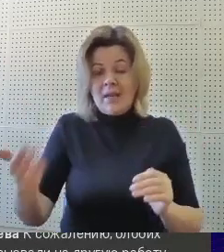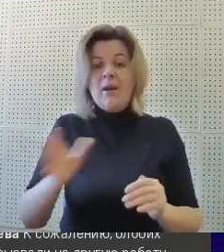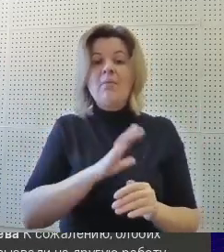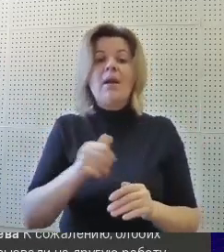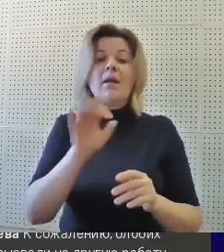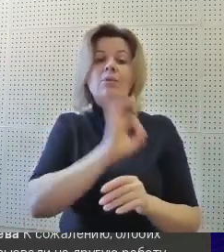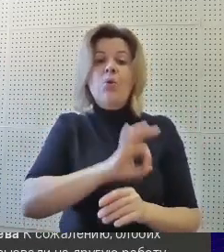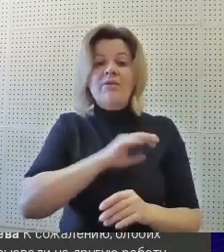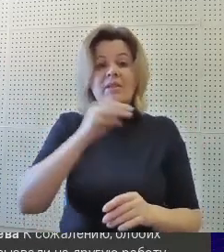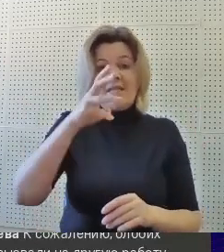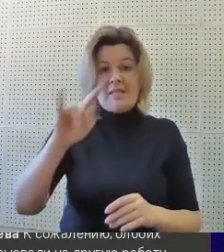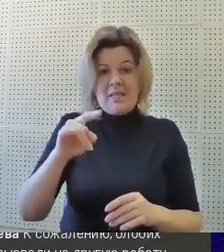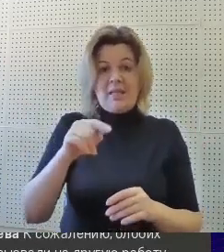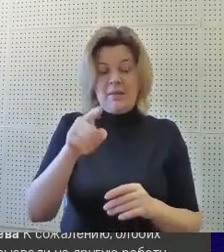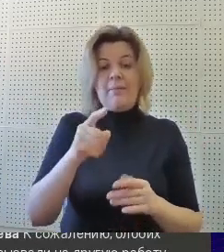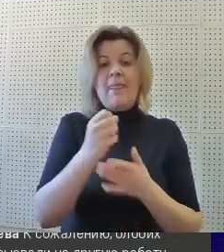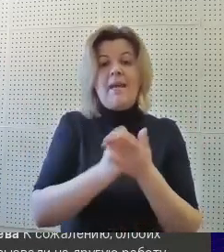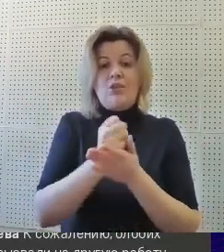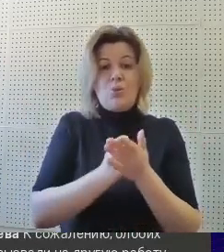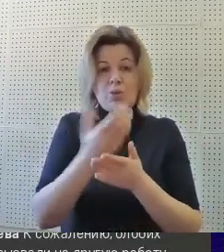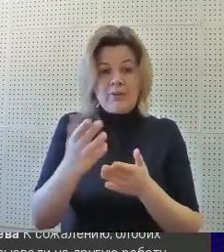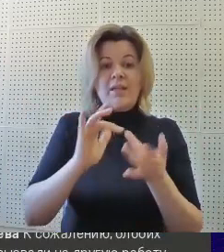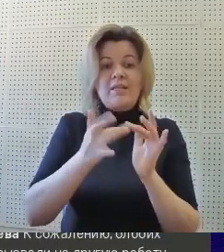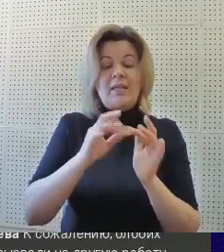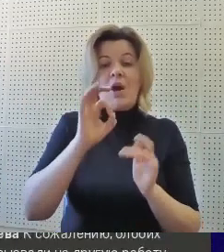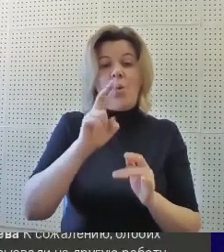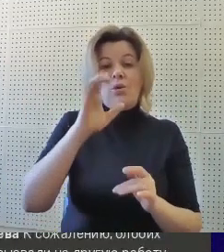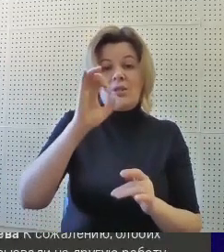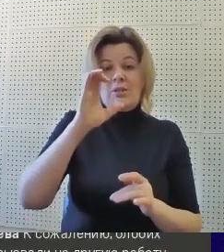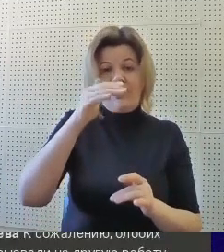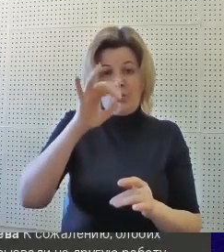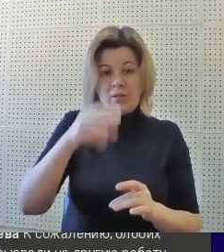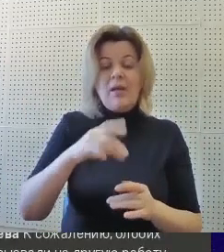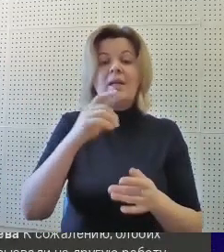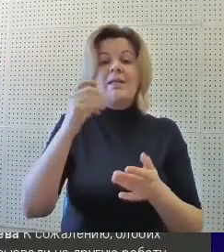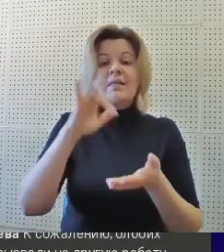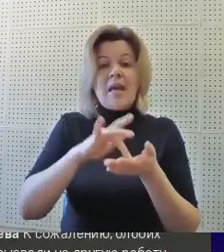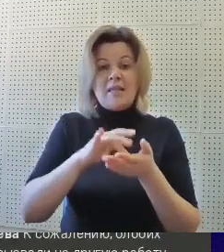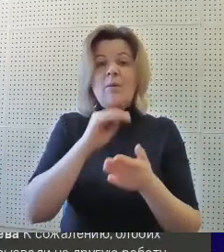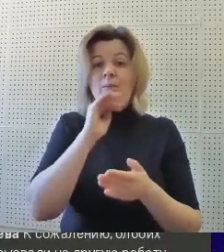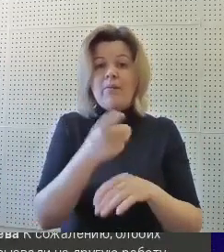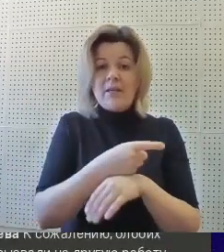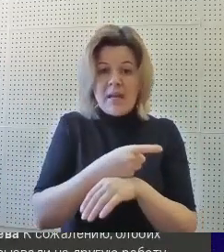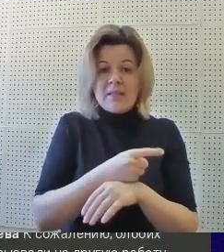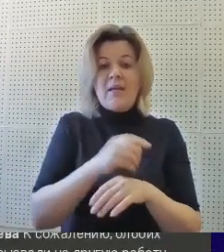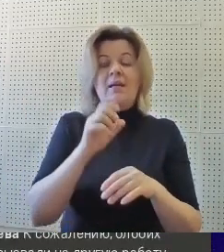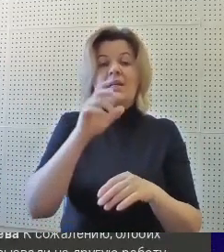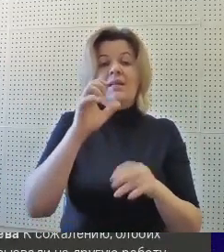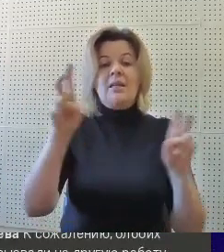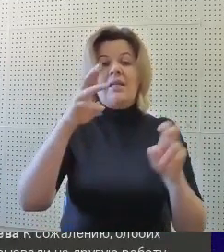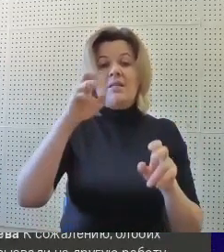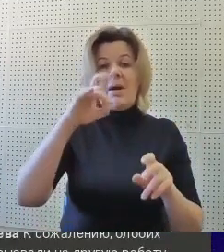использованы тесты сторонних ресурсов сайтов «Оксфорд», «Центр профориентации», «Смартия» и